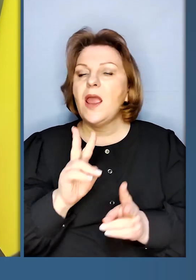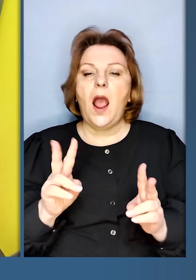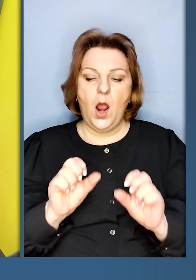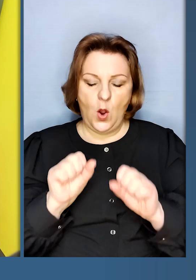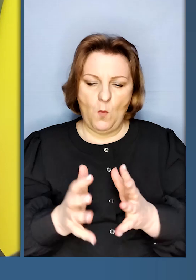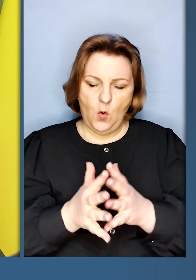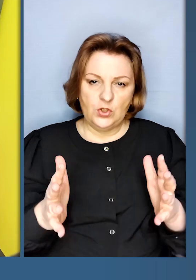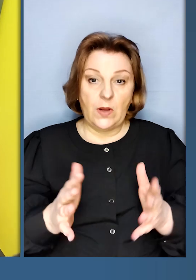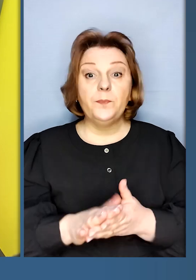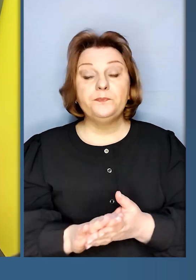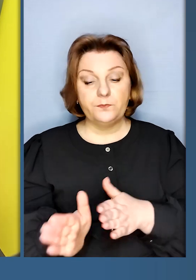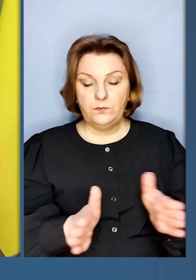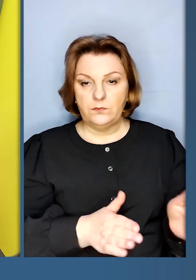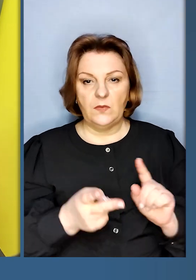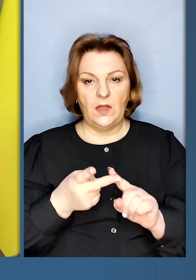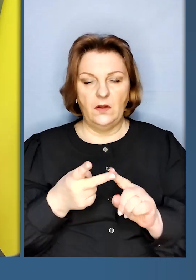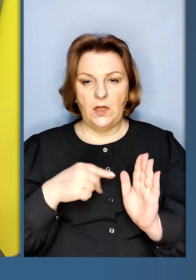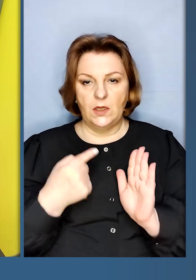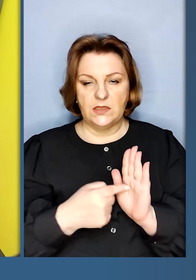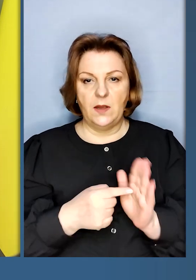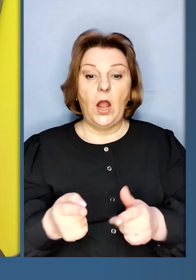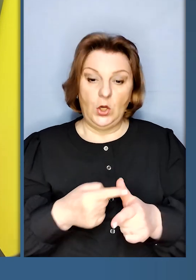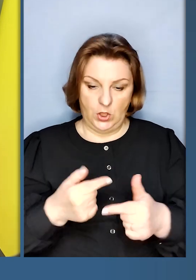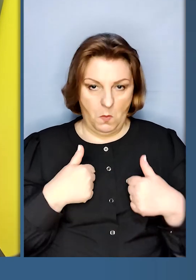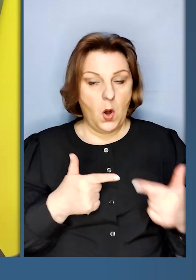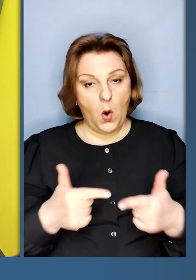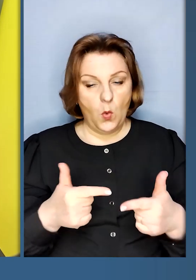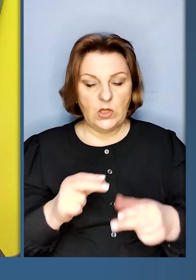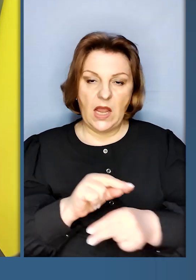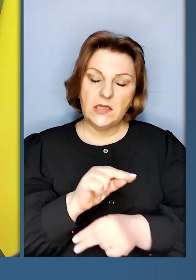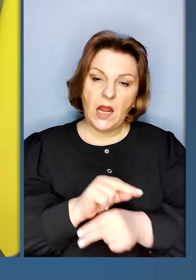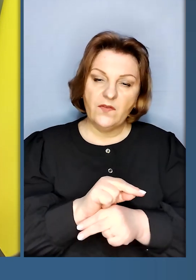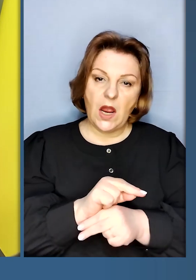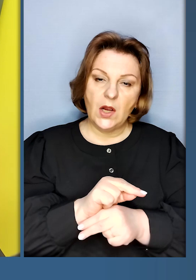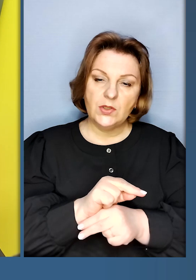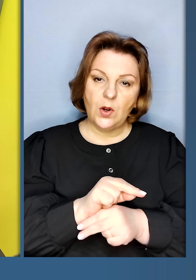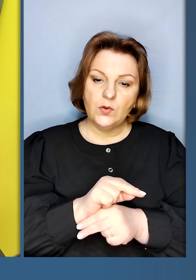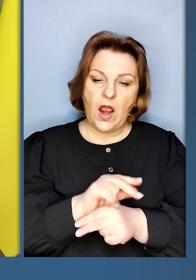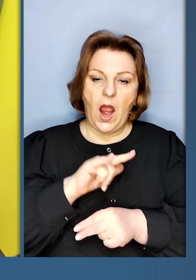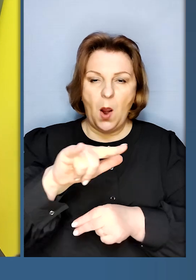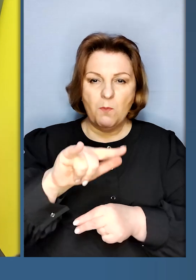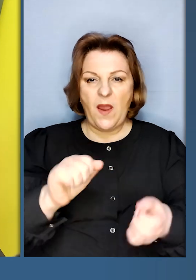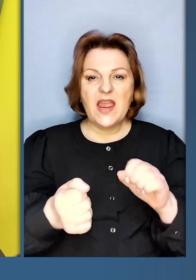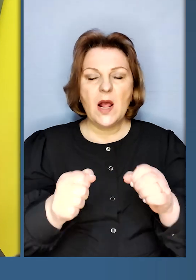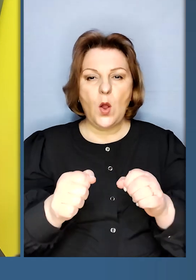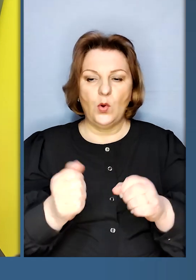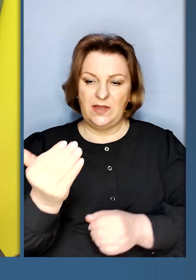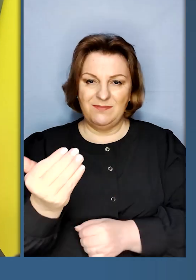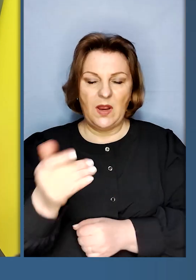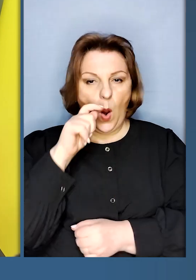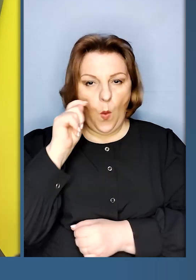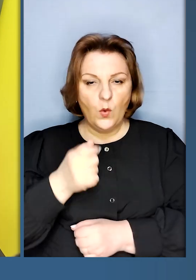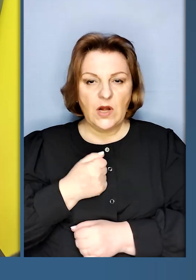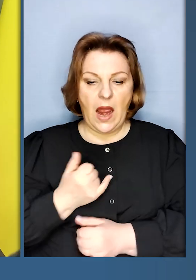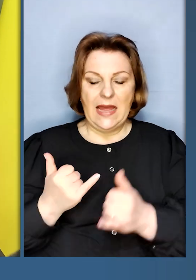якомога ширший. Щодо другого запитання. Тобто, чи ми готові навчати пілотів